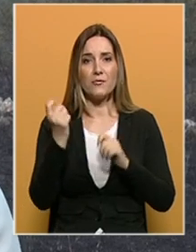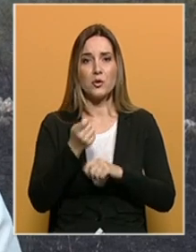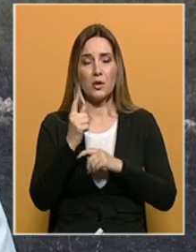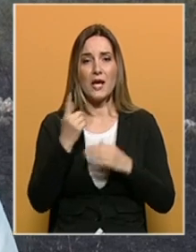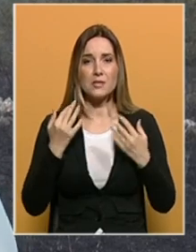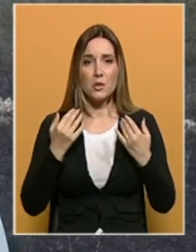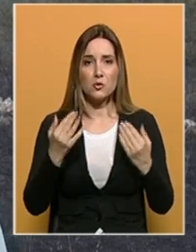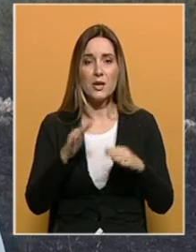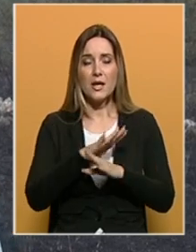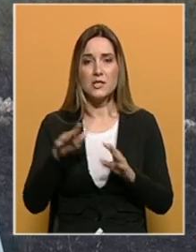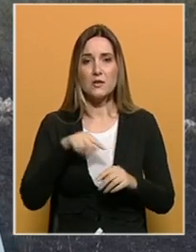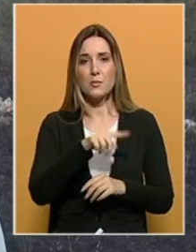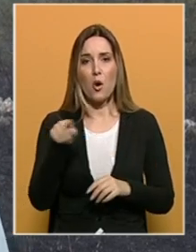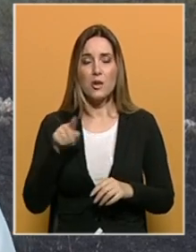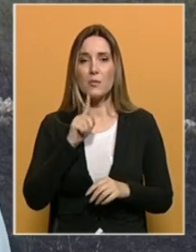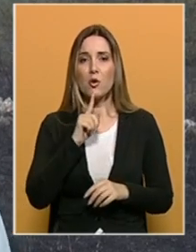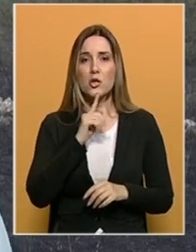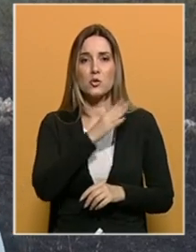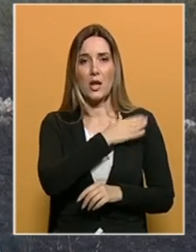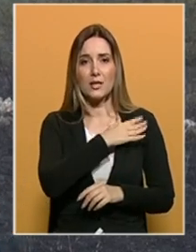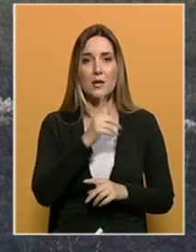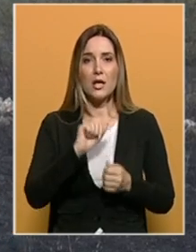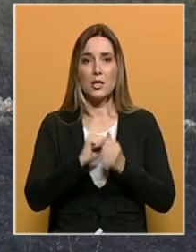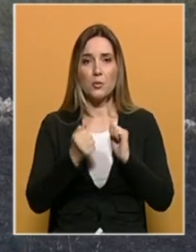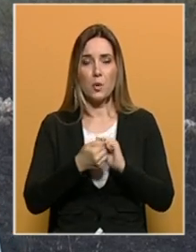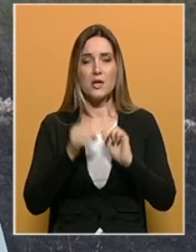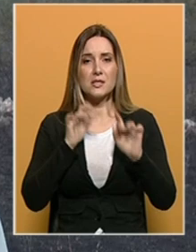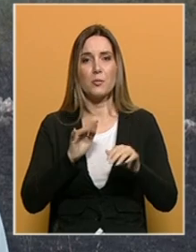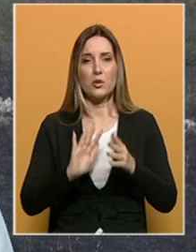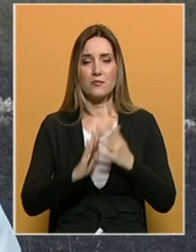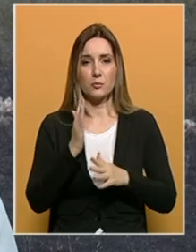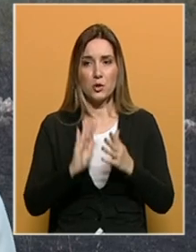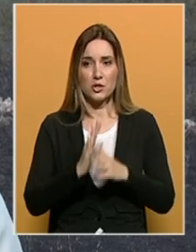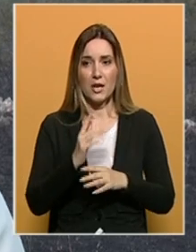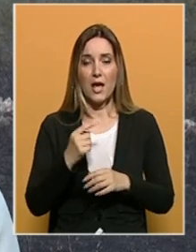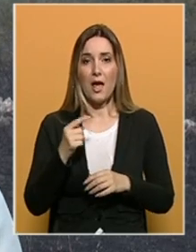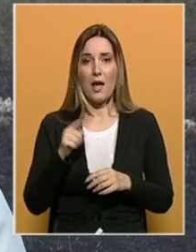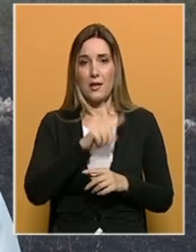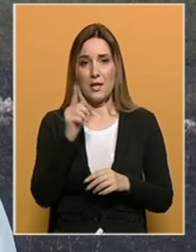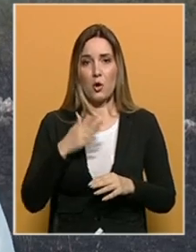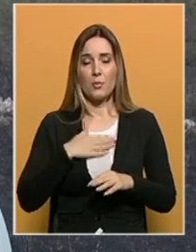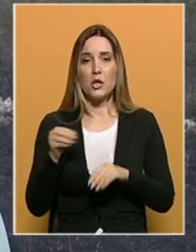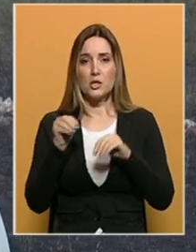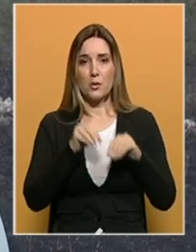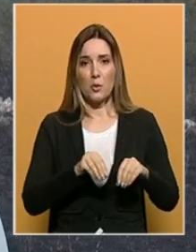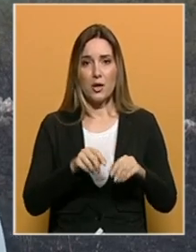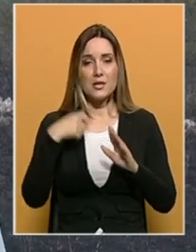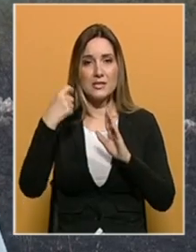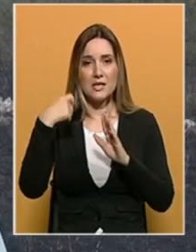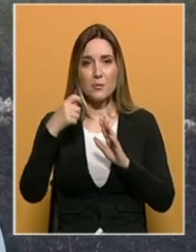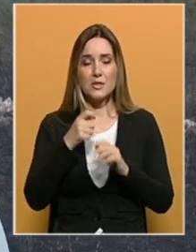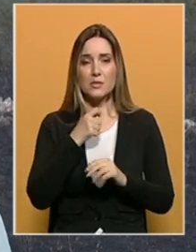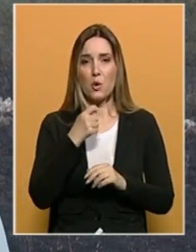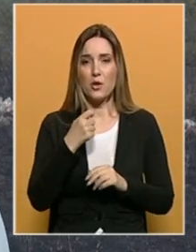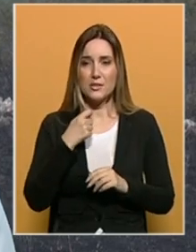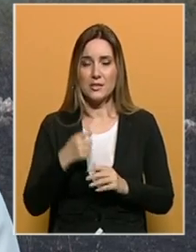šumarima, odnosno svima onima koji su na terenu i bore se proti požara. Tijekom našeg boravka ovdje na terenu snimili smo neke izjave.